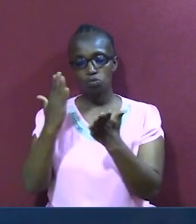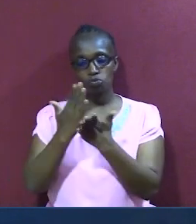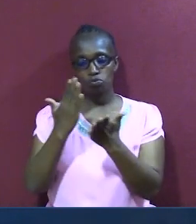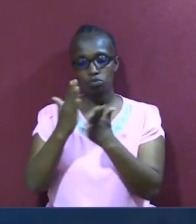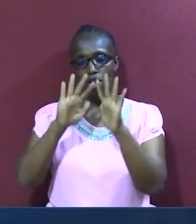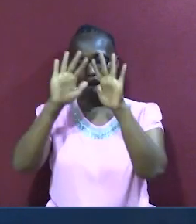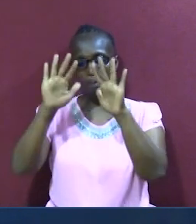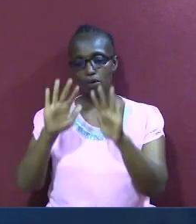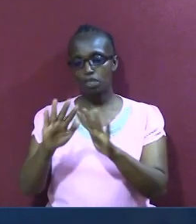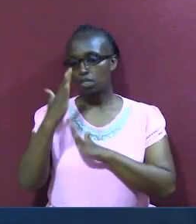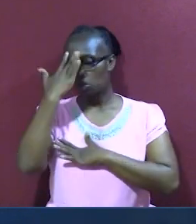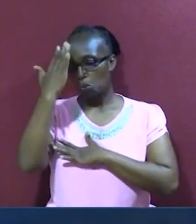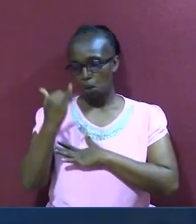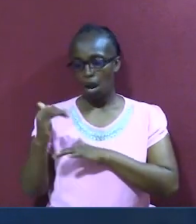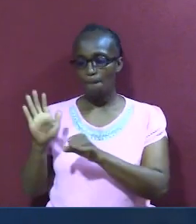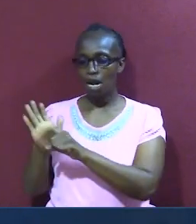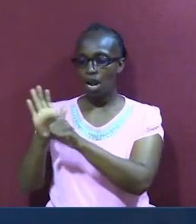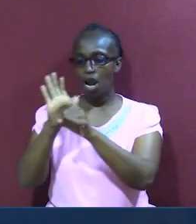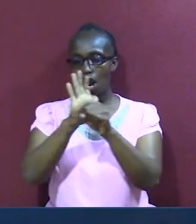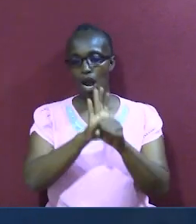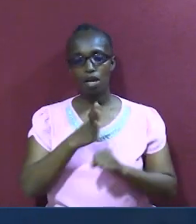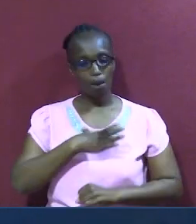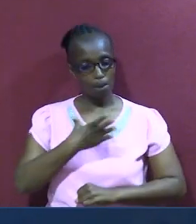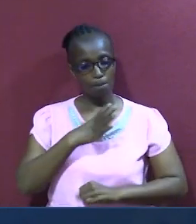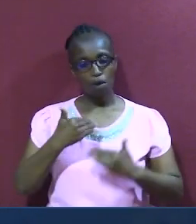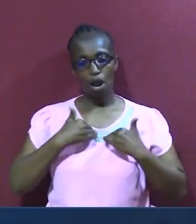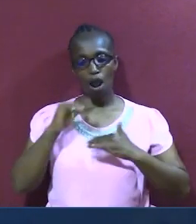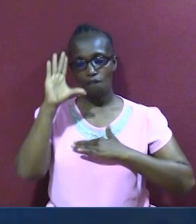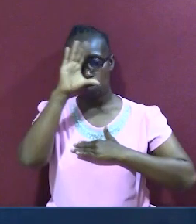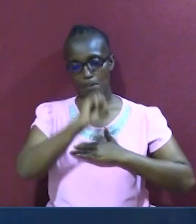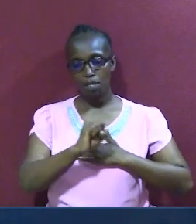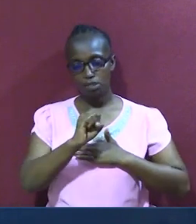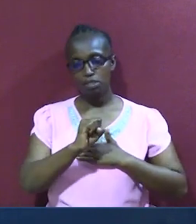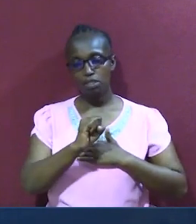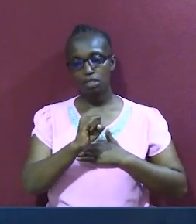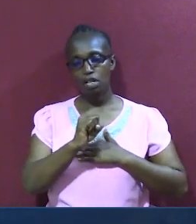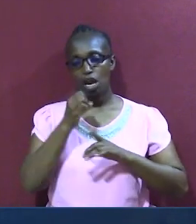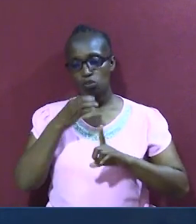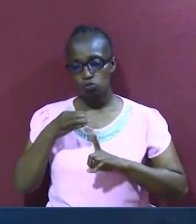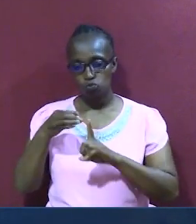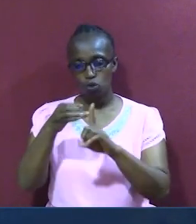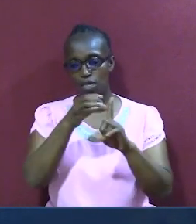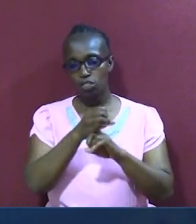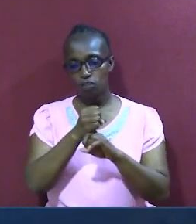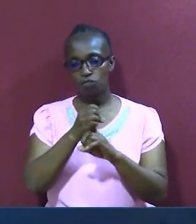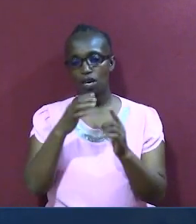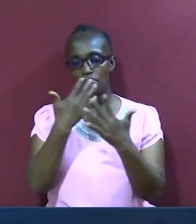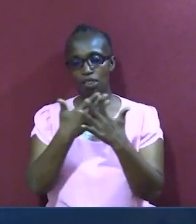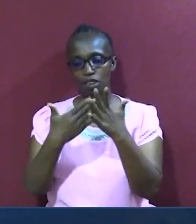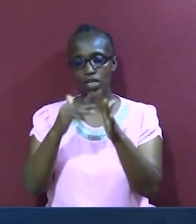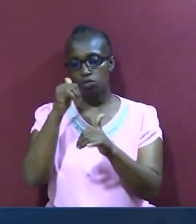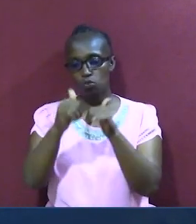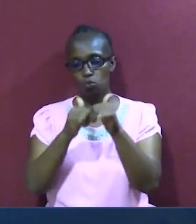Kwa maana watu wengi, wamekosa kufikia yale wanayo ya tafuta,